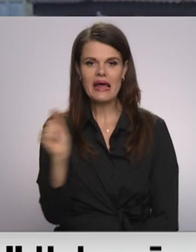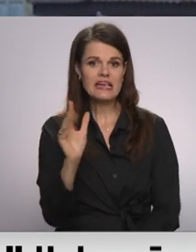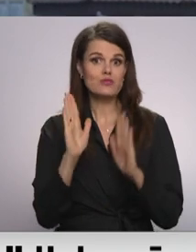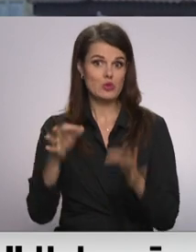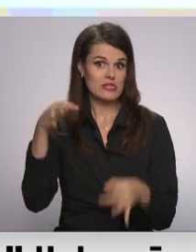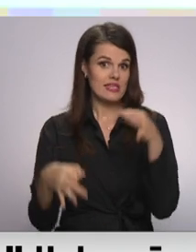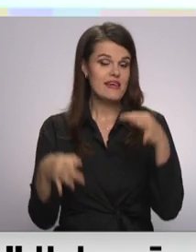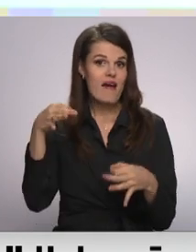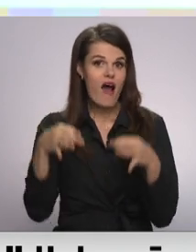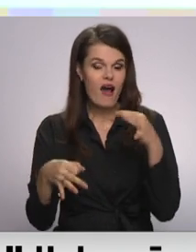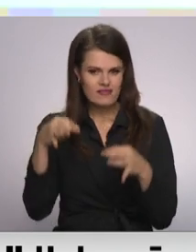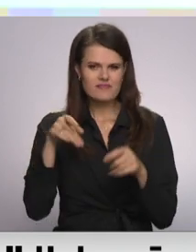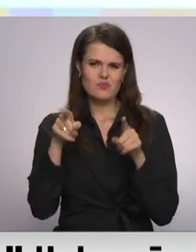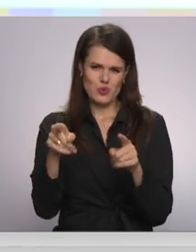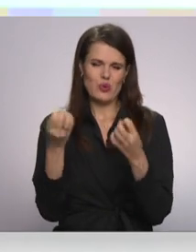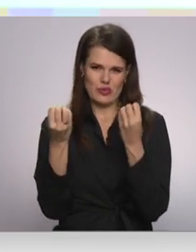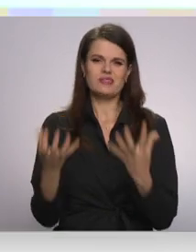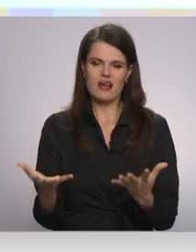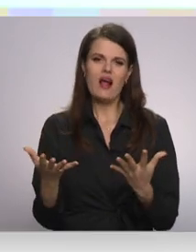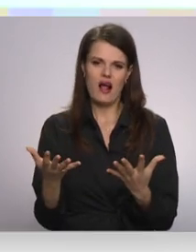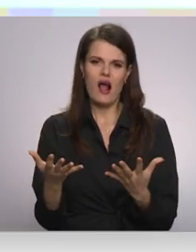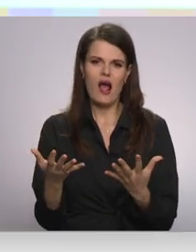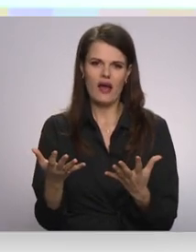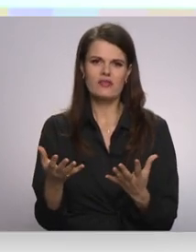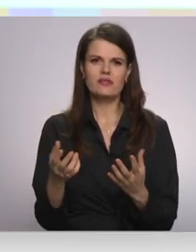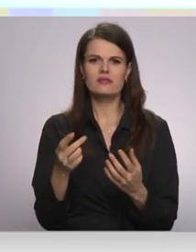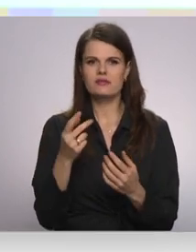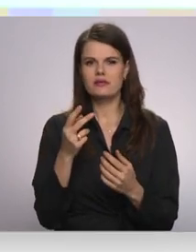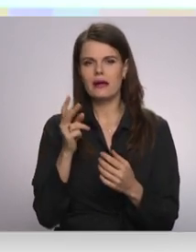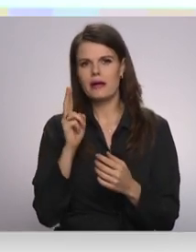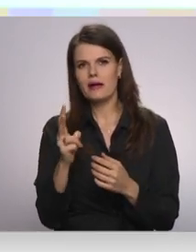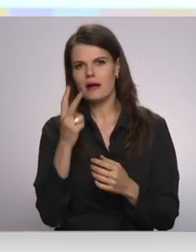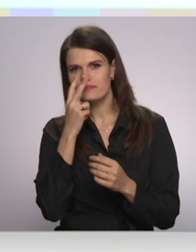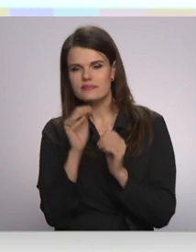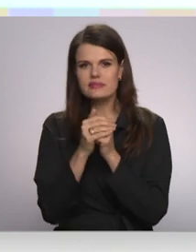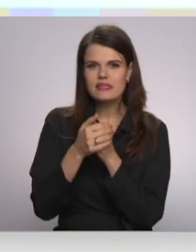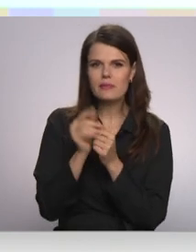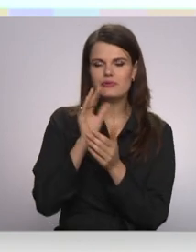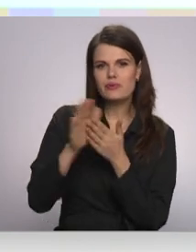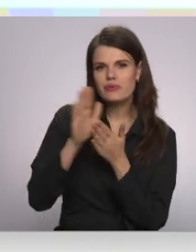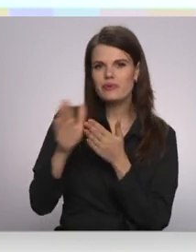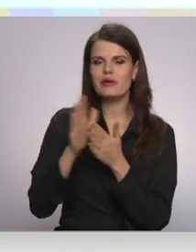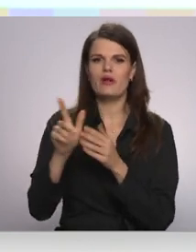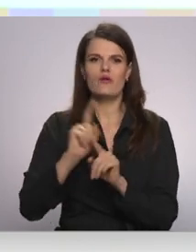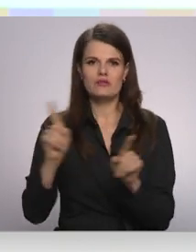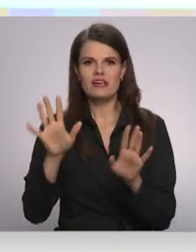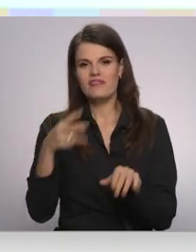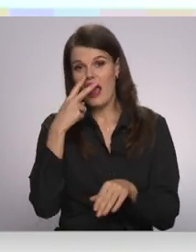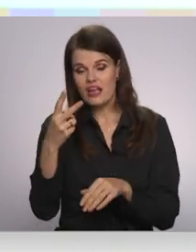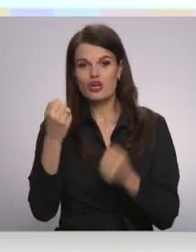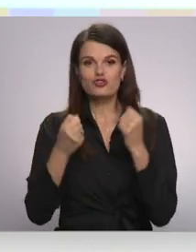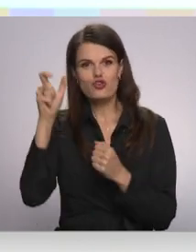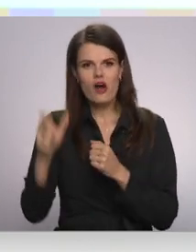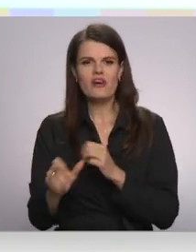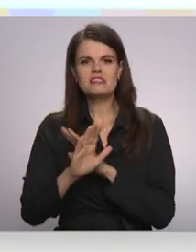priekšā. Tur bija skaidrs, ka ir uz ko pievērt, acis ir vienkārši uzreiz jau zinot, ka, lai šoferis netiktu, tur